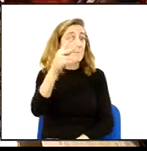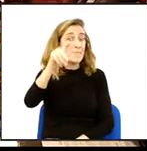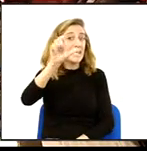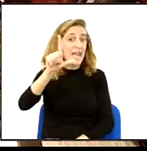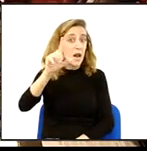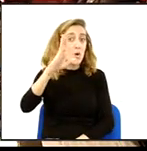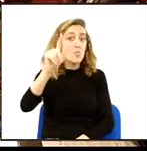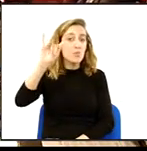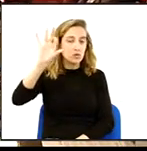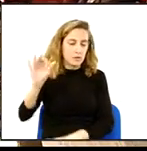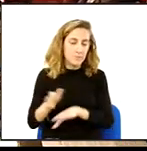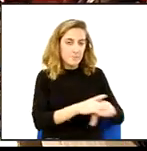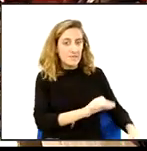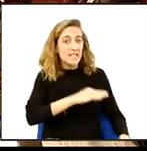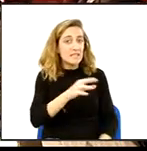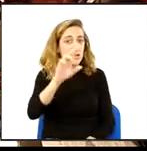Senyor Roca.